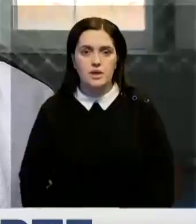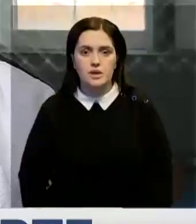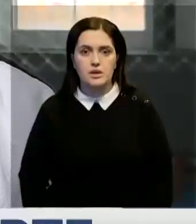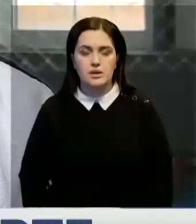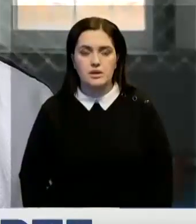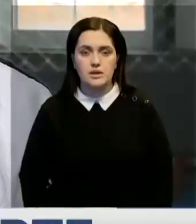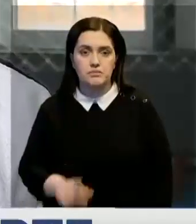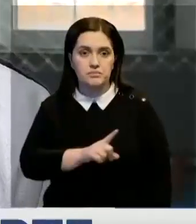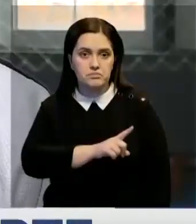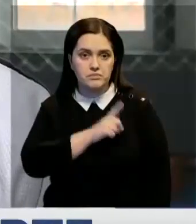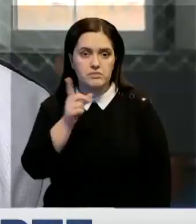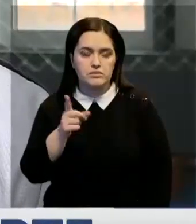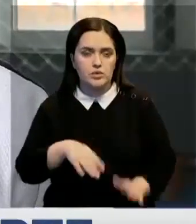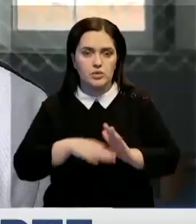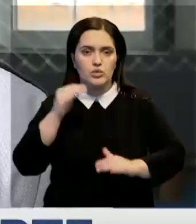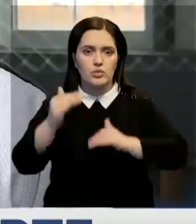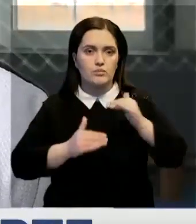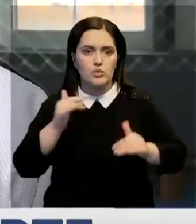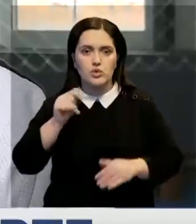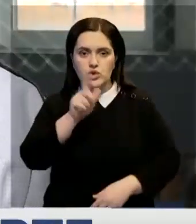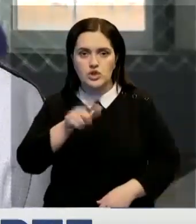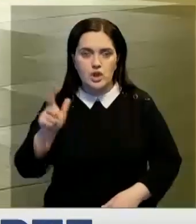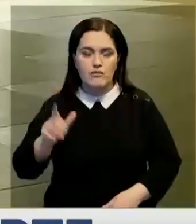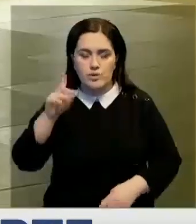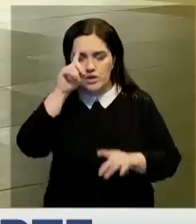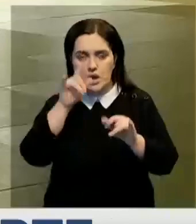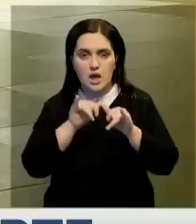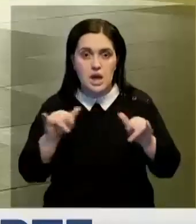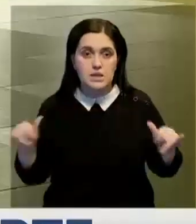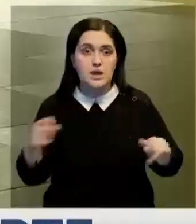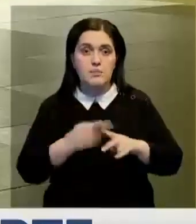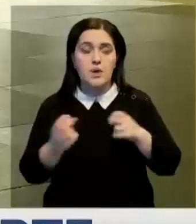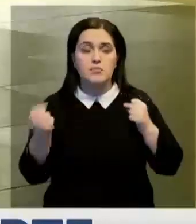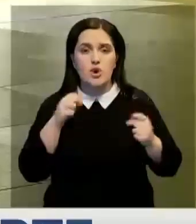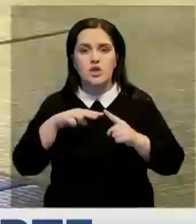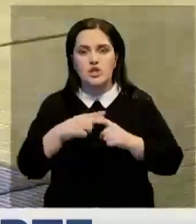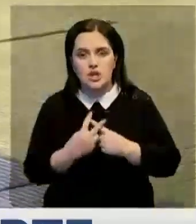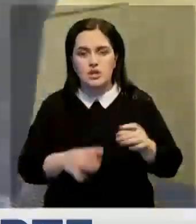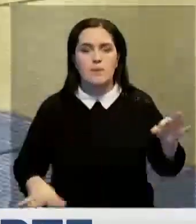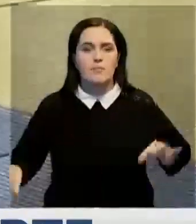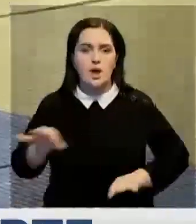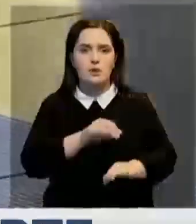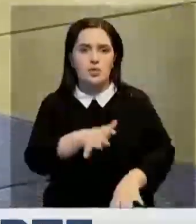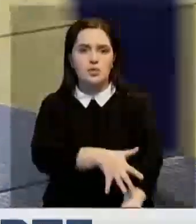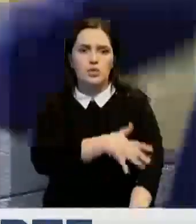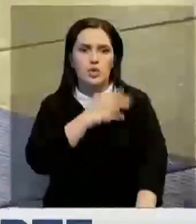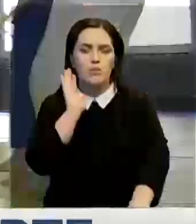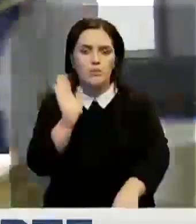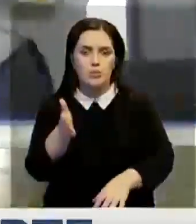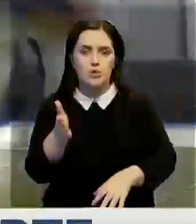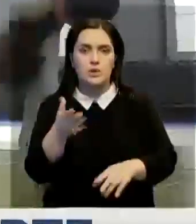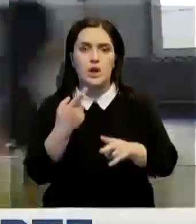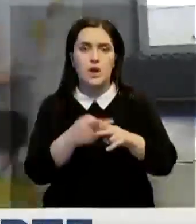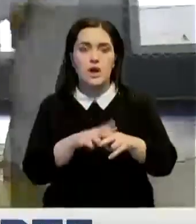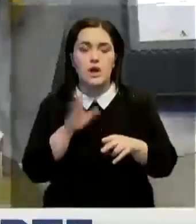в мастерстве растут, и человеческие познания у них будет шире. Спорт только часть проекта наставничества. Проект долгосрочный. К нему подключатся